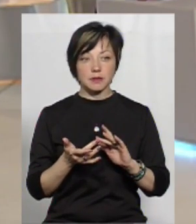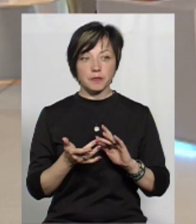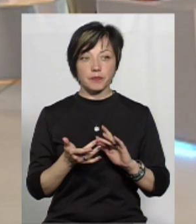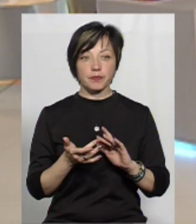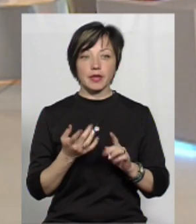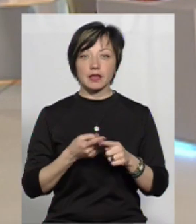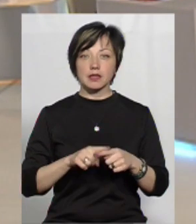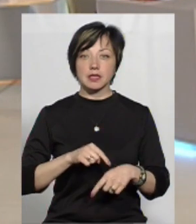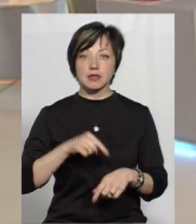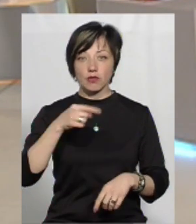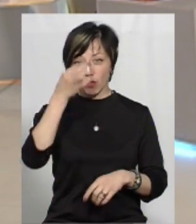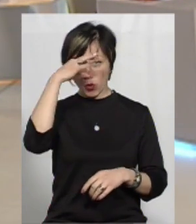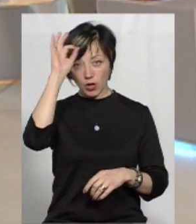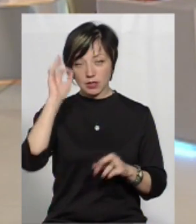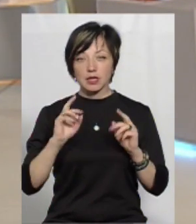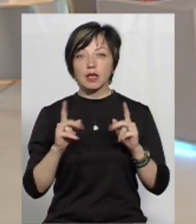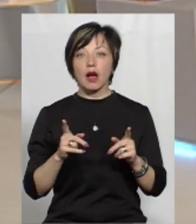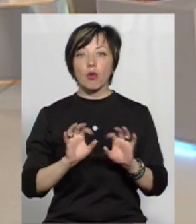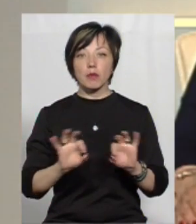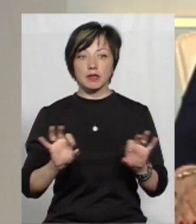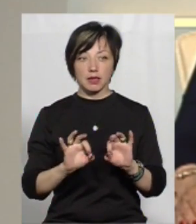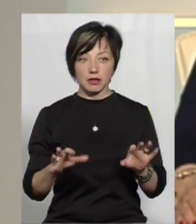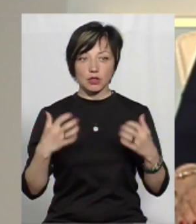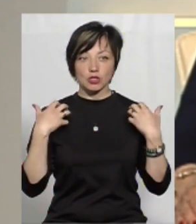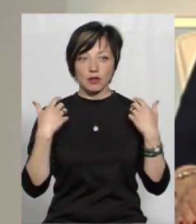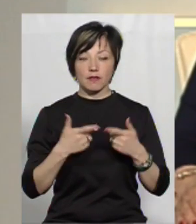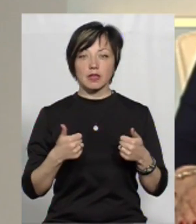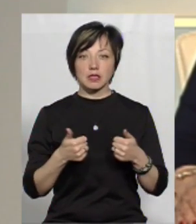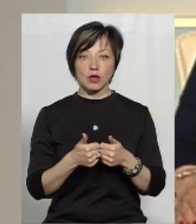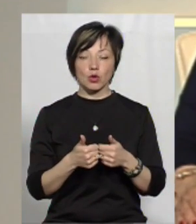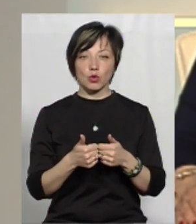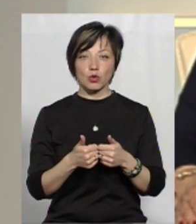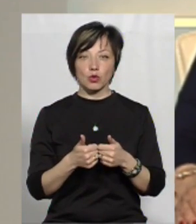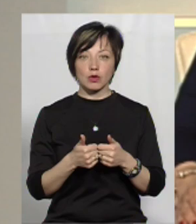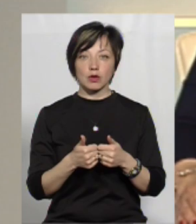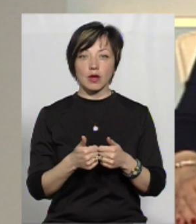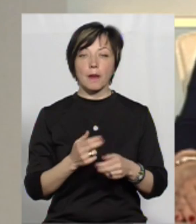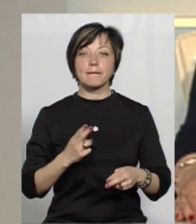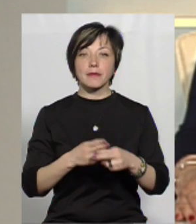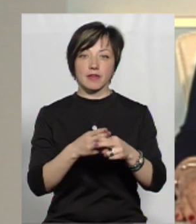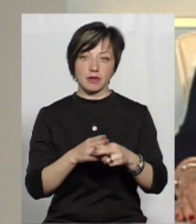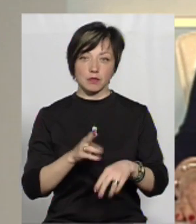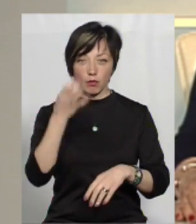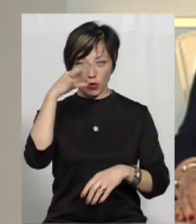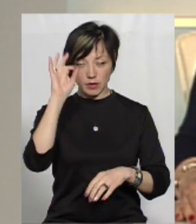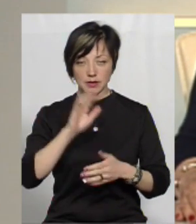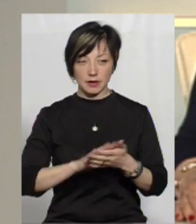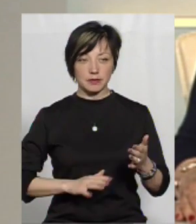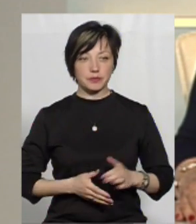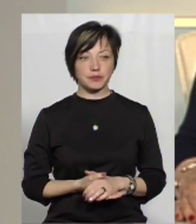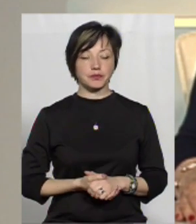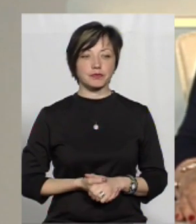на це зреагувала поліція. Як саме у коментарі начальника відділу ювенальної превенції Сергія